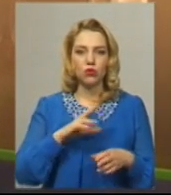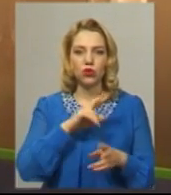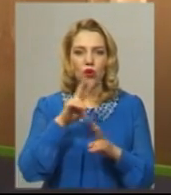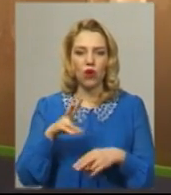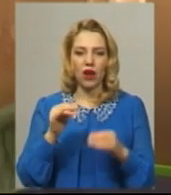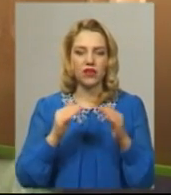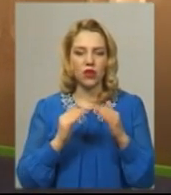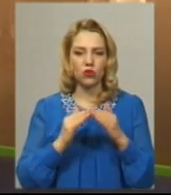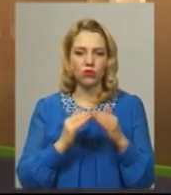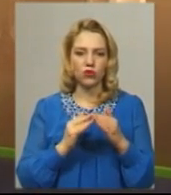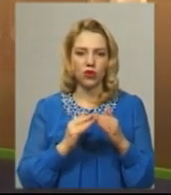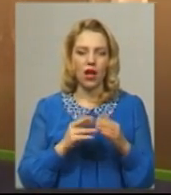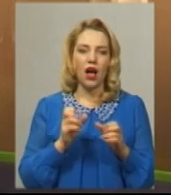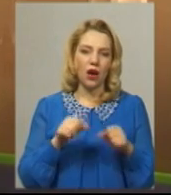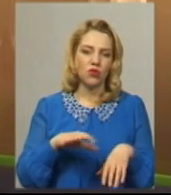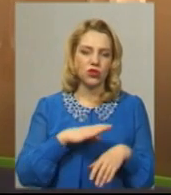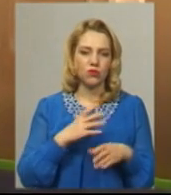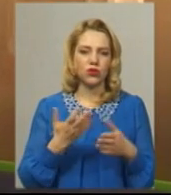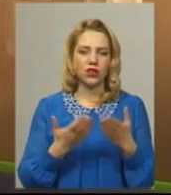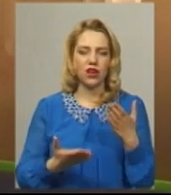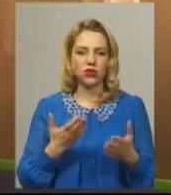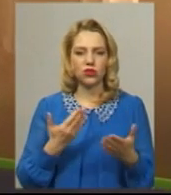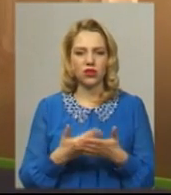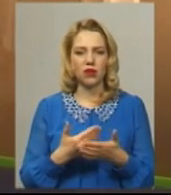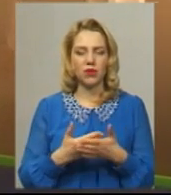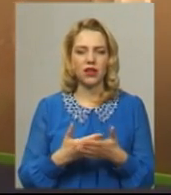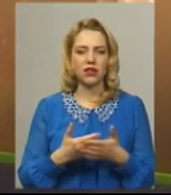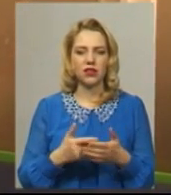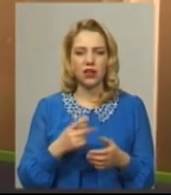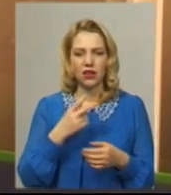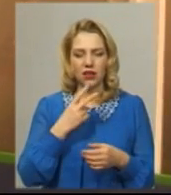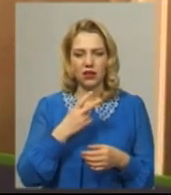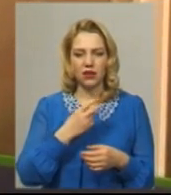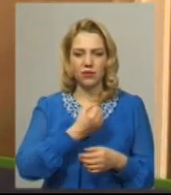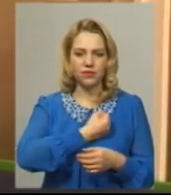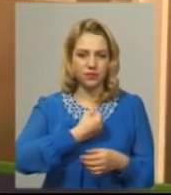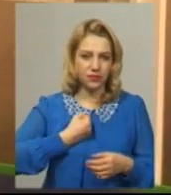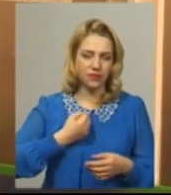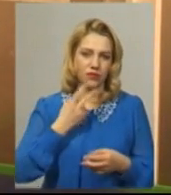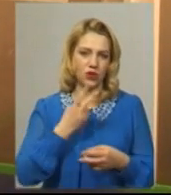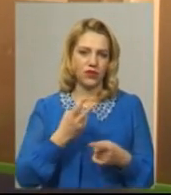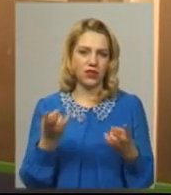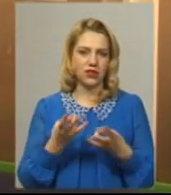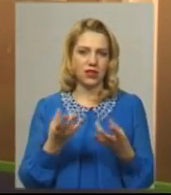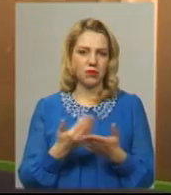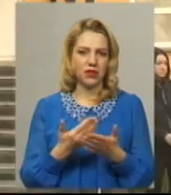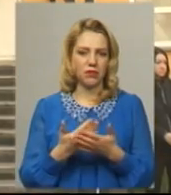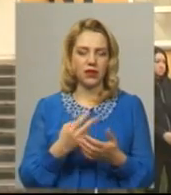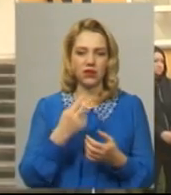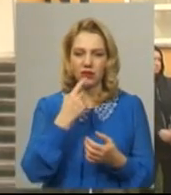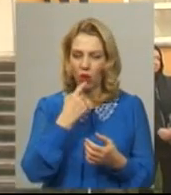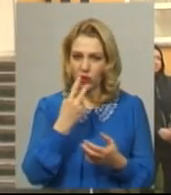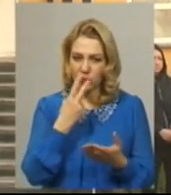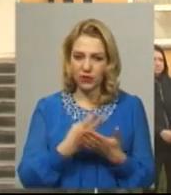може бути огляд, якщо, допустим, буває випадки, коли дитину треба водоскопічно подивитись, рівноскопічно подивитись, то запрошую їх у поліклініку.